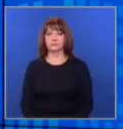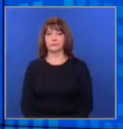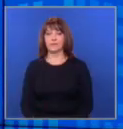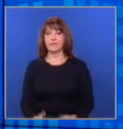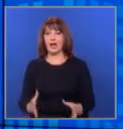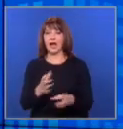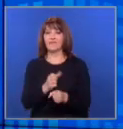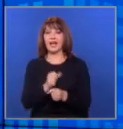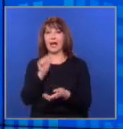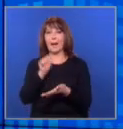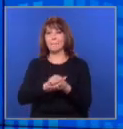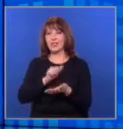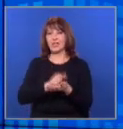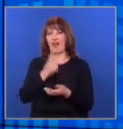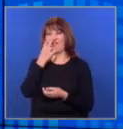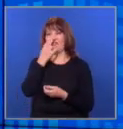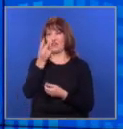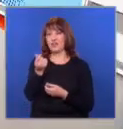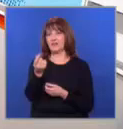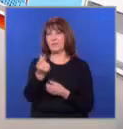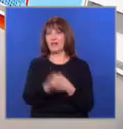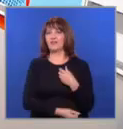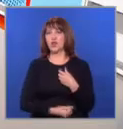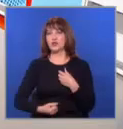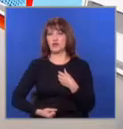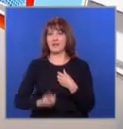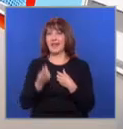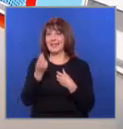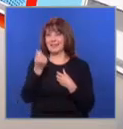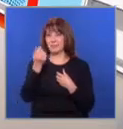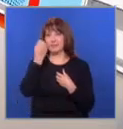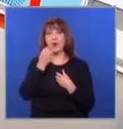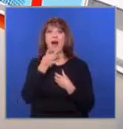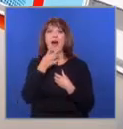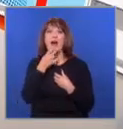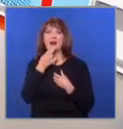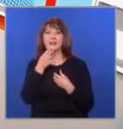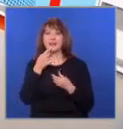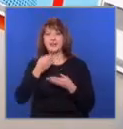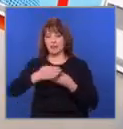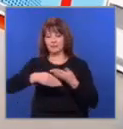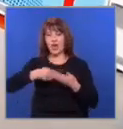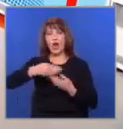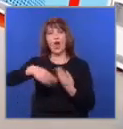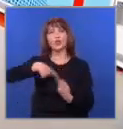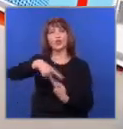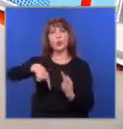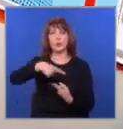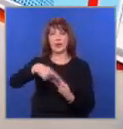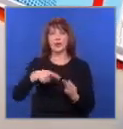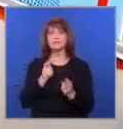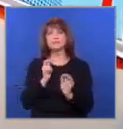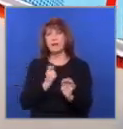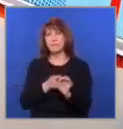Разбиха печатница за пълшиви пари в Шумен. За банкнотите е използвана хартия за дюнери. Изработката е била толкова